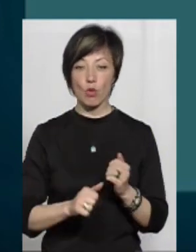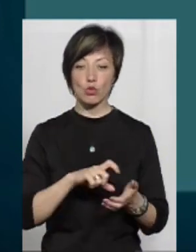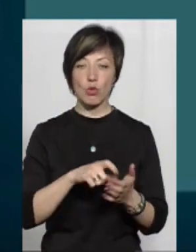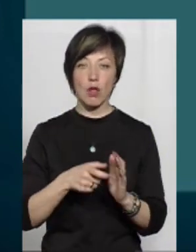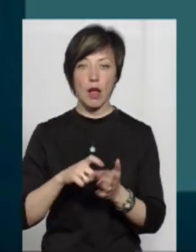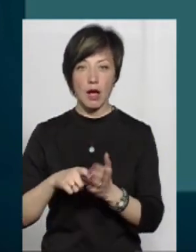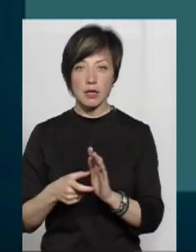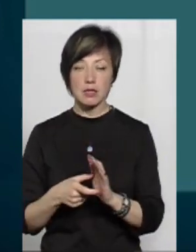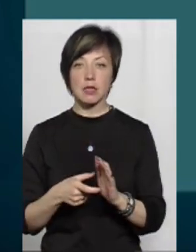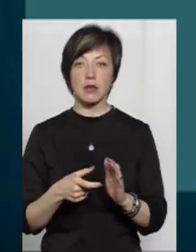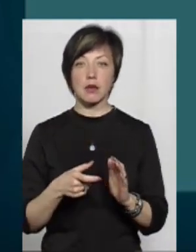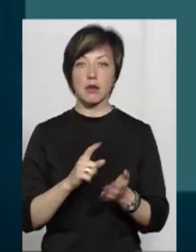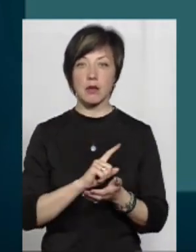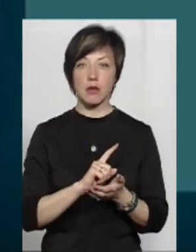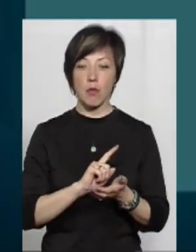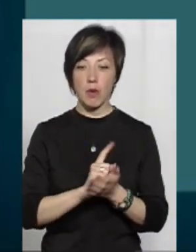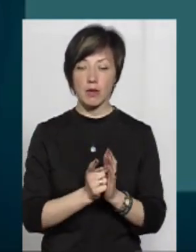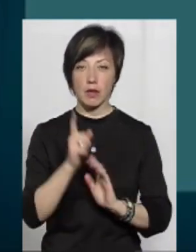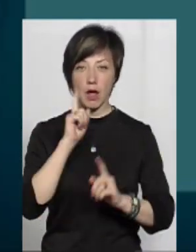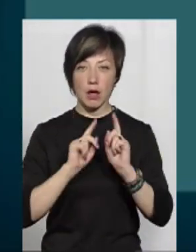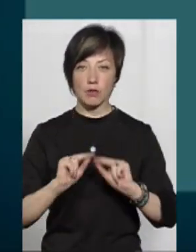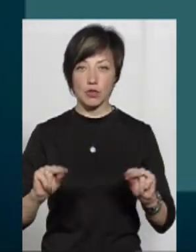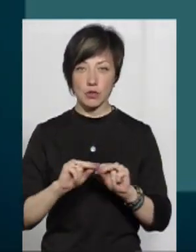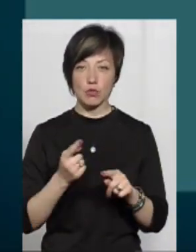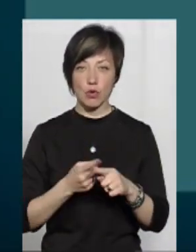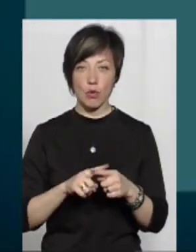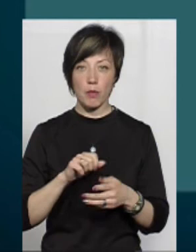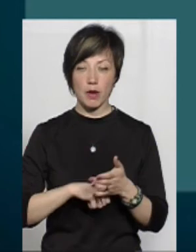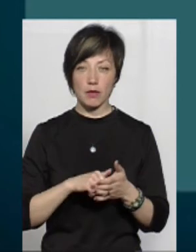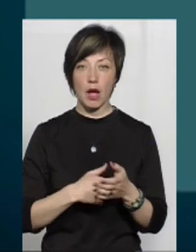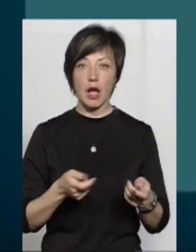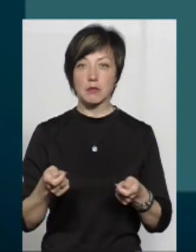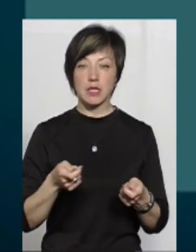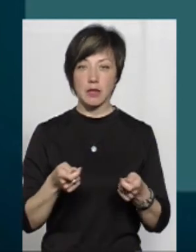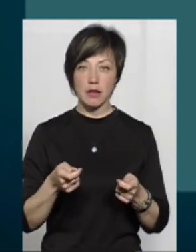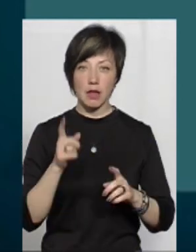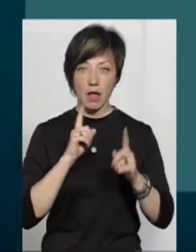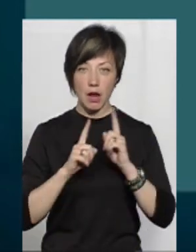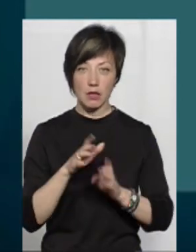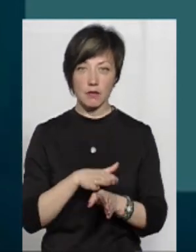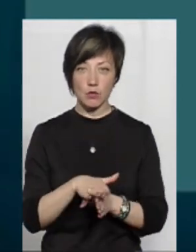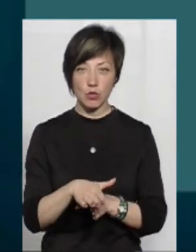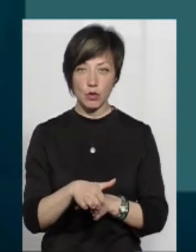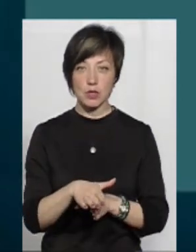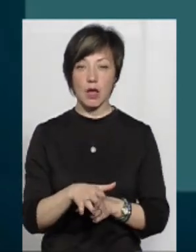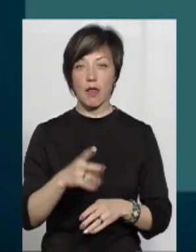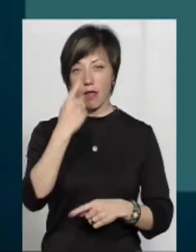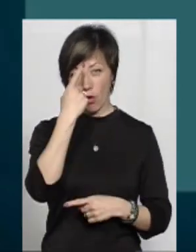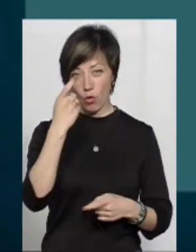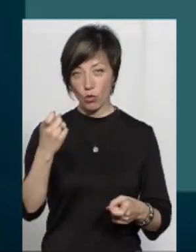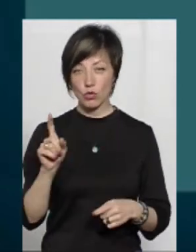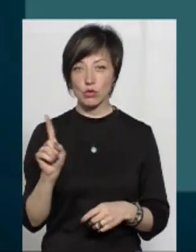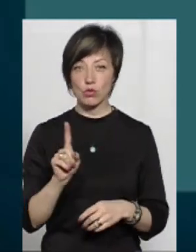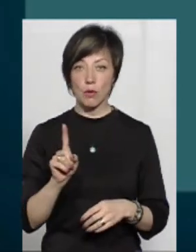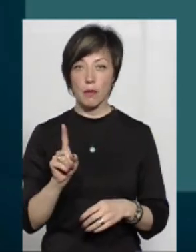класі. Збирали оперативну нараду вчителів з цього приводу. Адміністративна нарада відбулася. Наголошували,